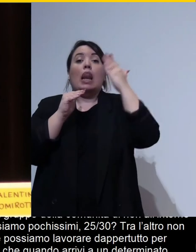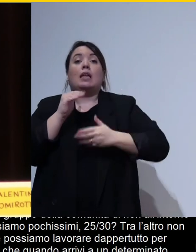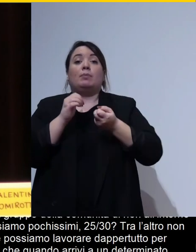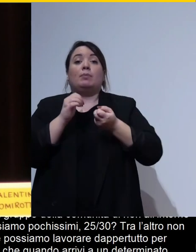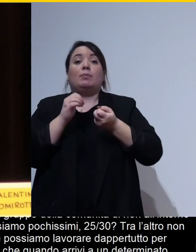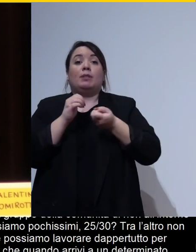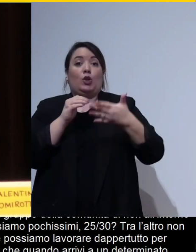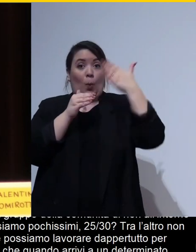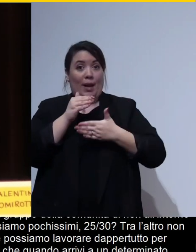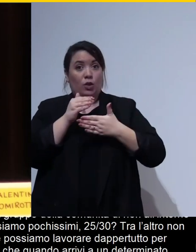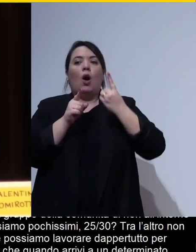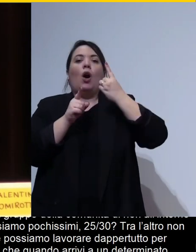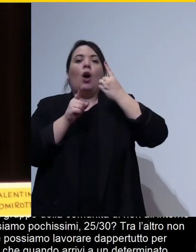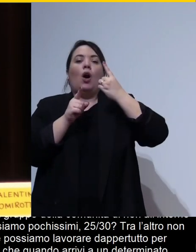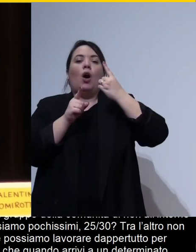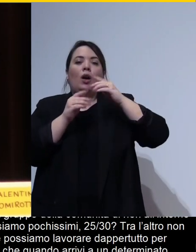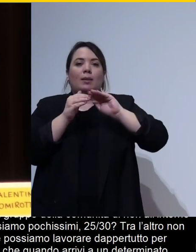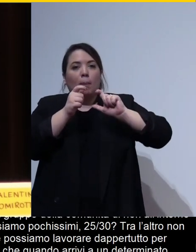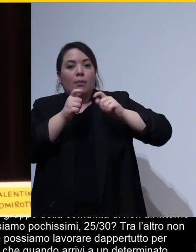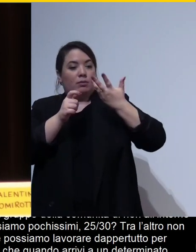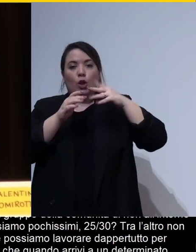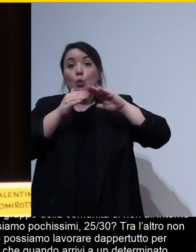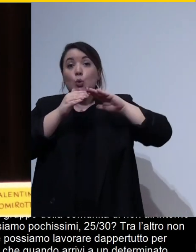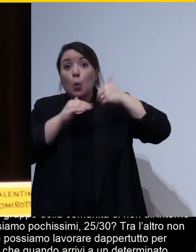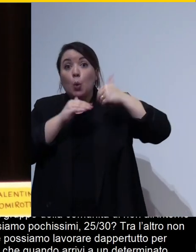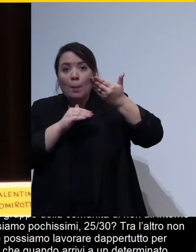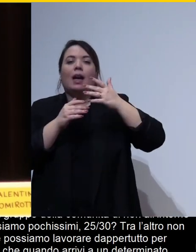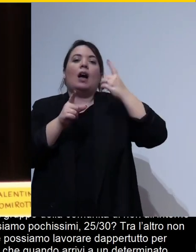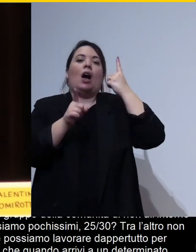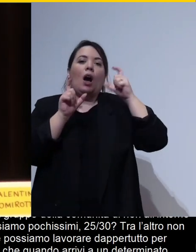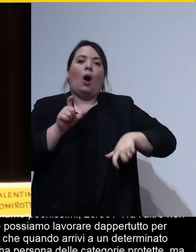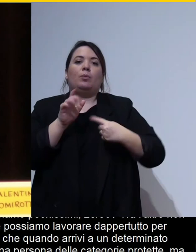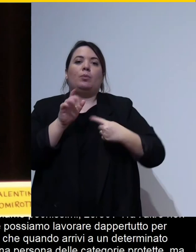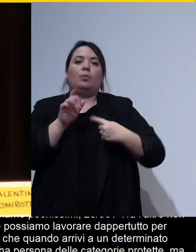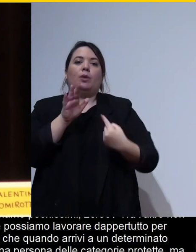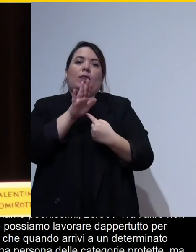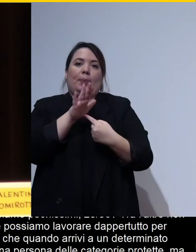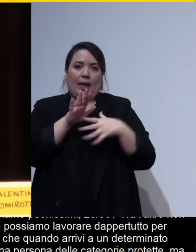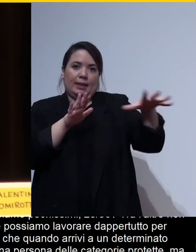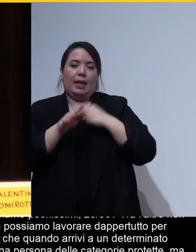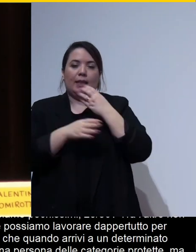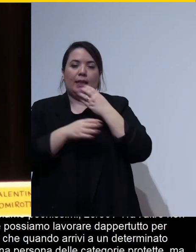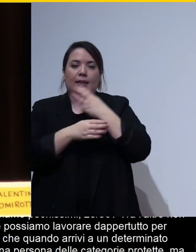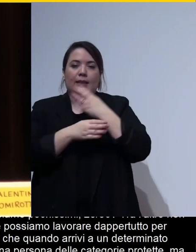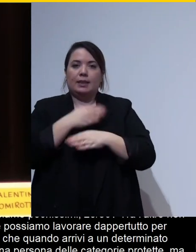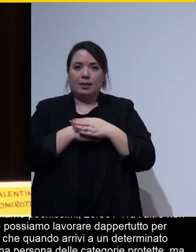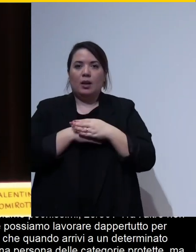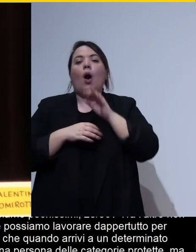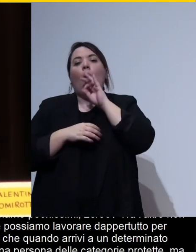'obbligo di prendere una persona delle categorie protette ma puoi anche pagare una multa che è risibile